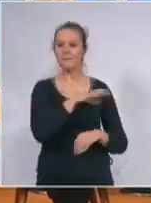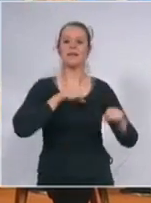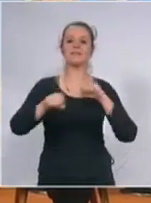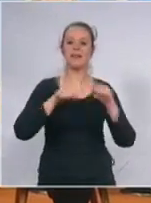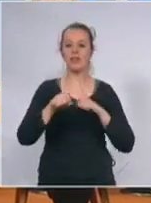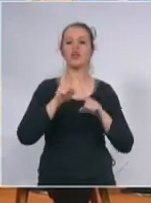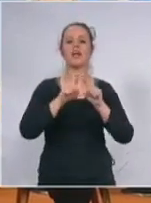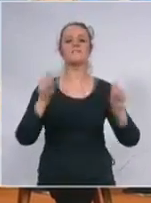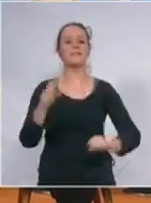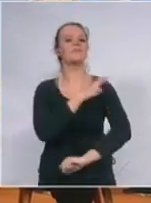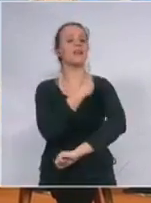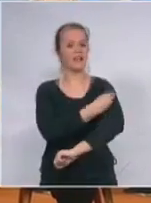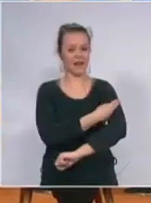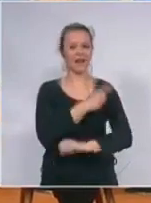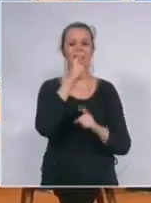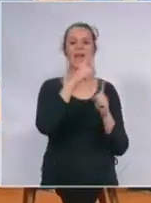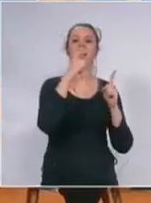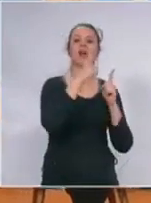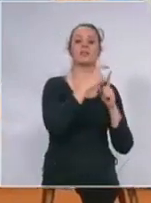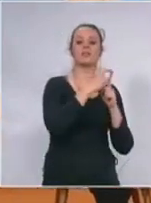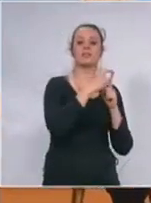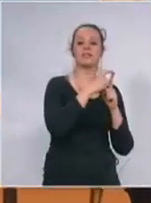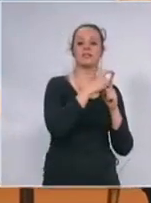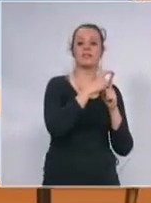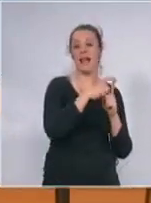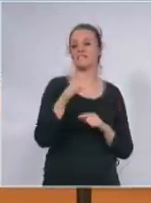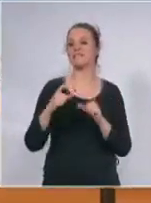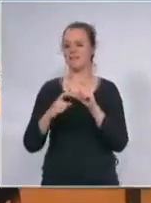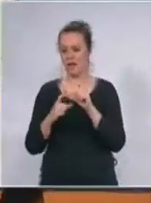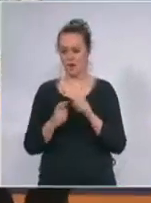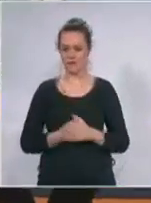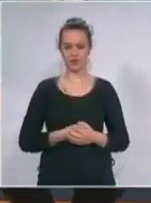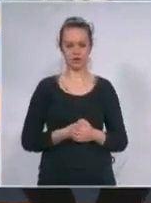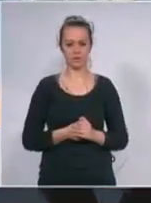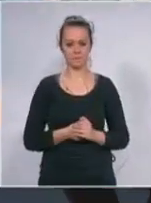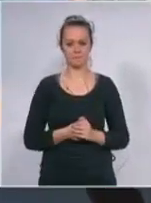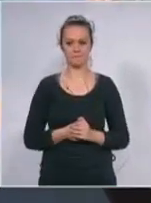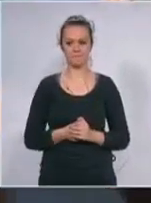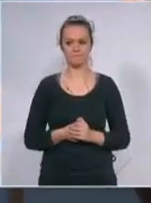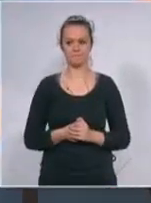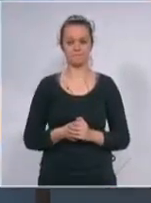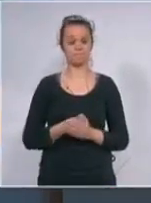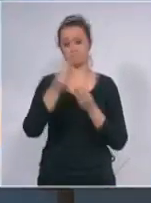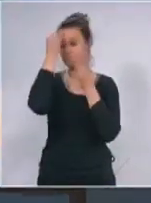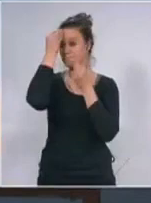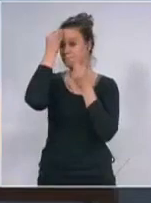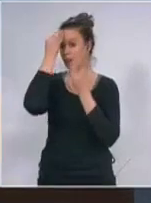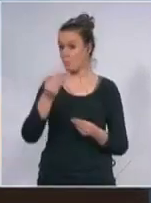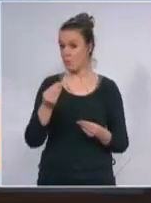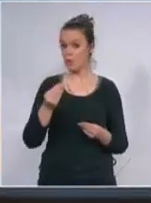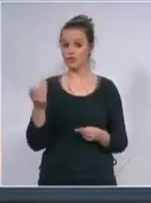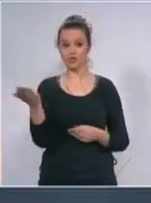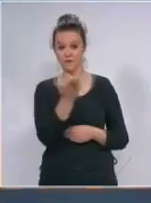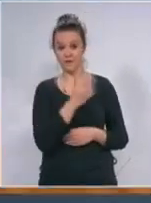Goran Stefanović izvolite Stefanović Izvinjalo se Izvolite Pa poštovani građani ono što moramo da